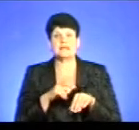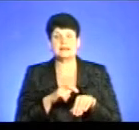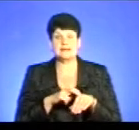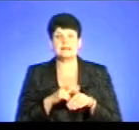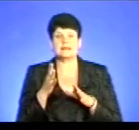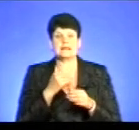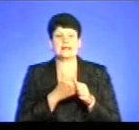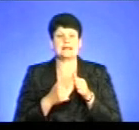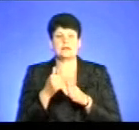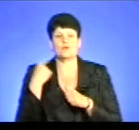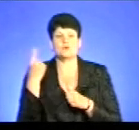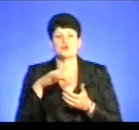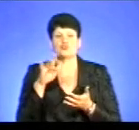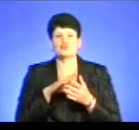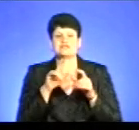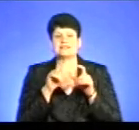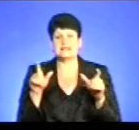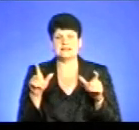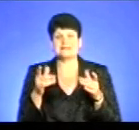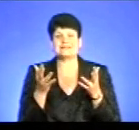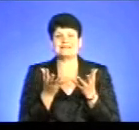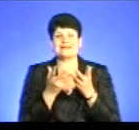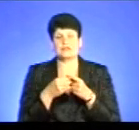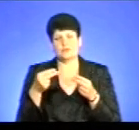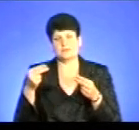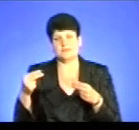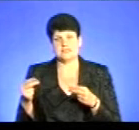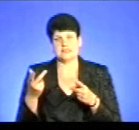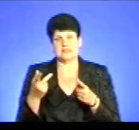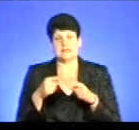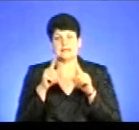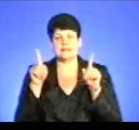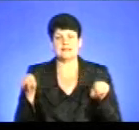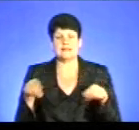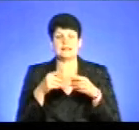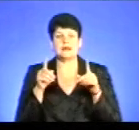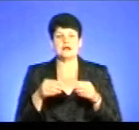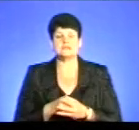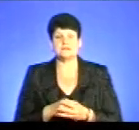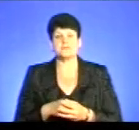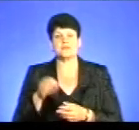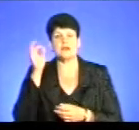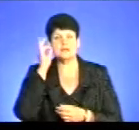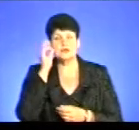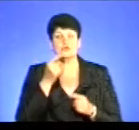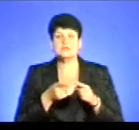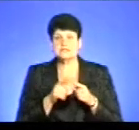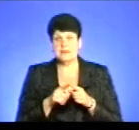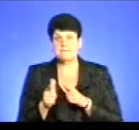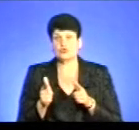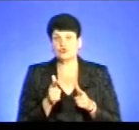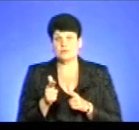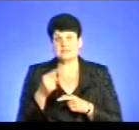лідирують в обласному центрі за кількістю підписаних декларацій. Я нагадаю, що інфографіка підготовлена, зокрема, за